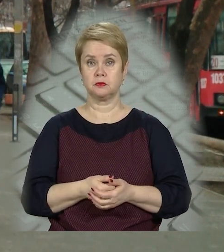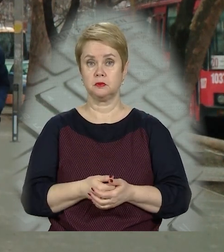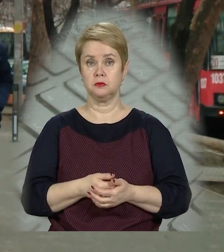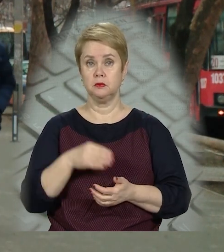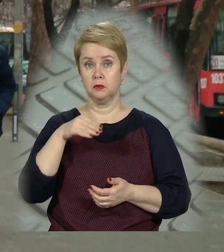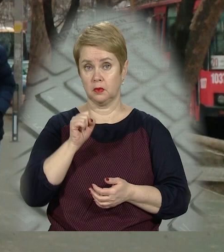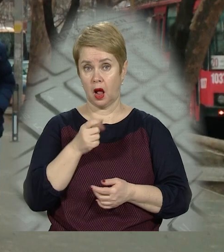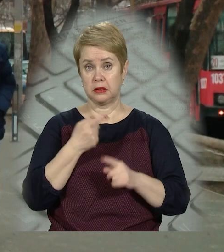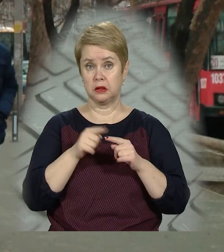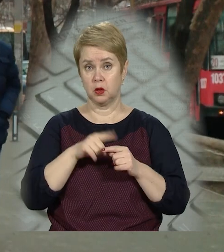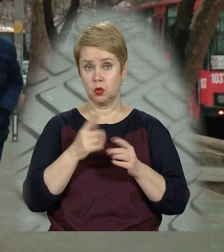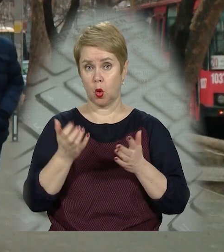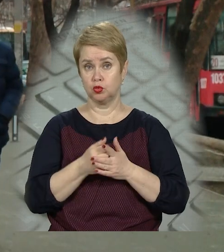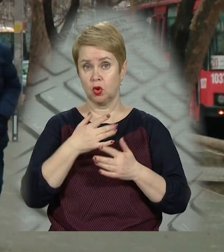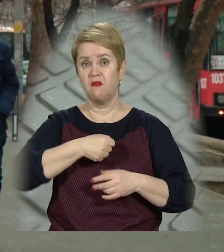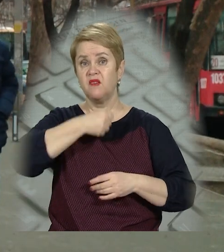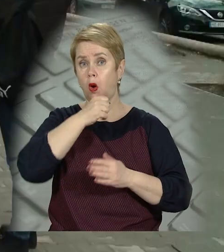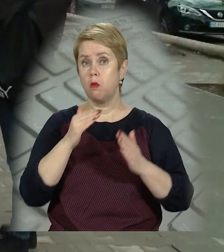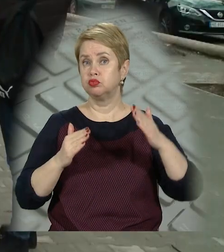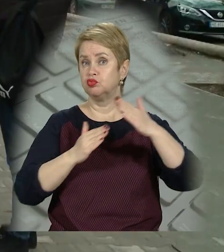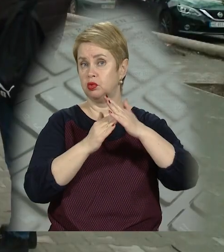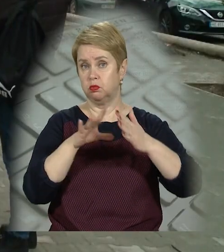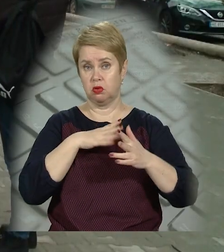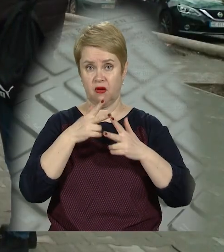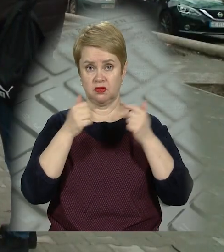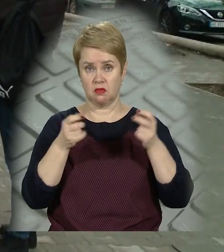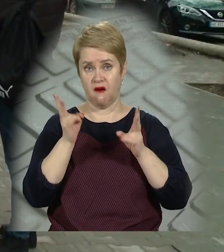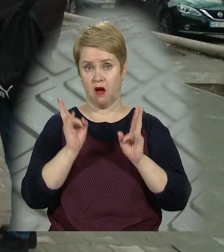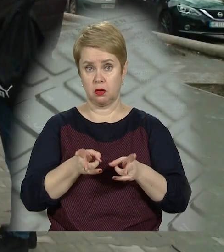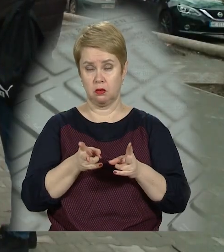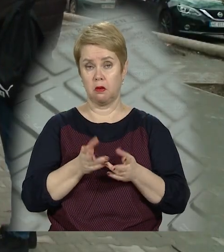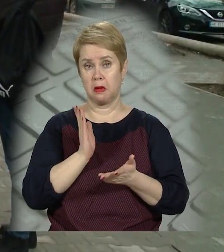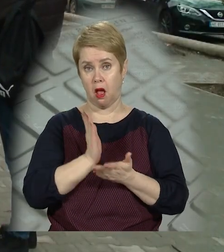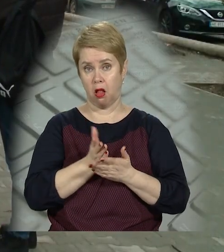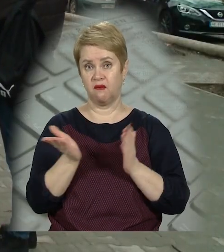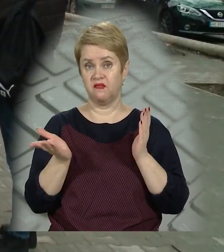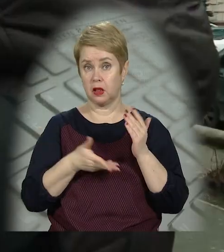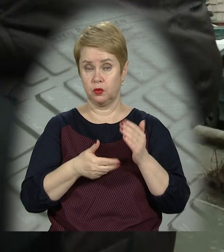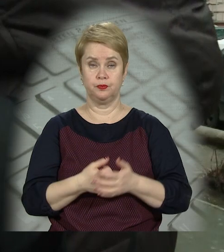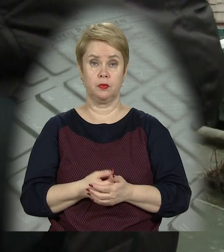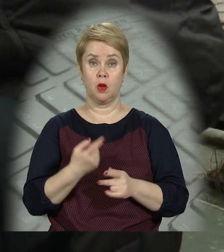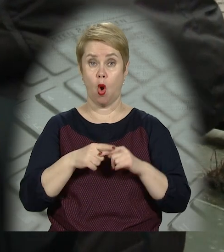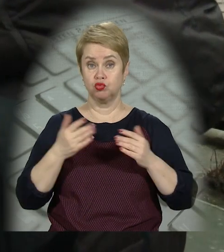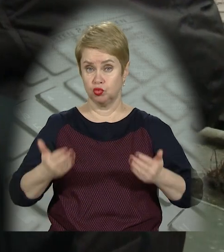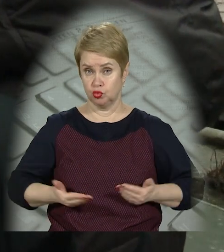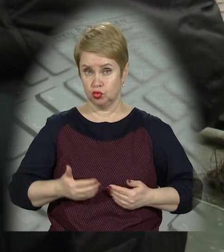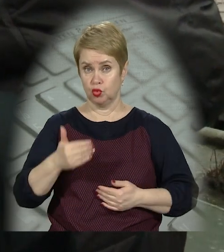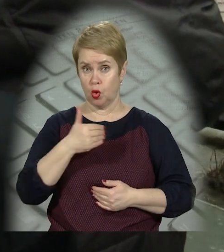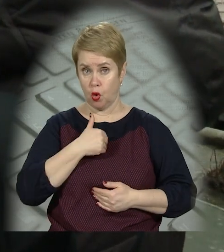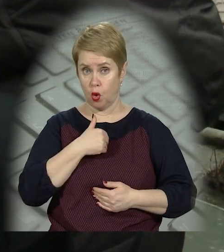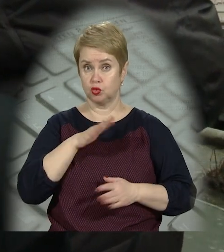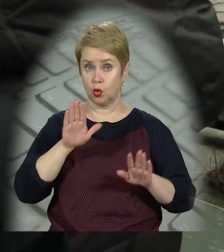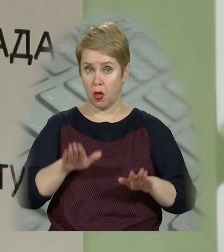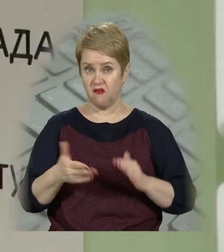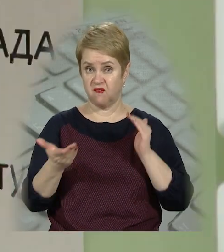та ті, які досягли вікової межі, були визнані аварійними та підлягали видаленню. Якщо жителі хочуть, аби у